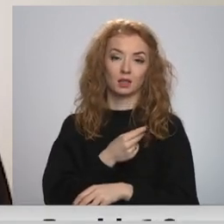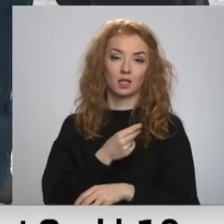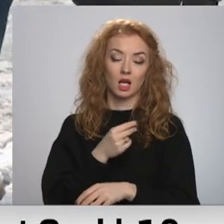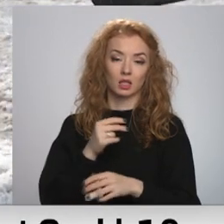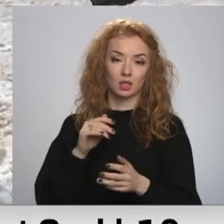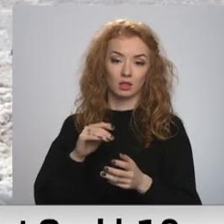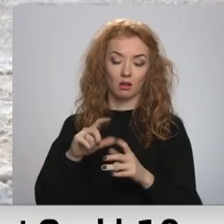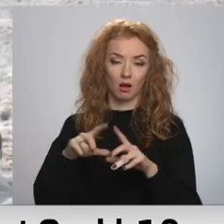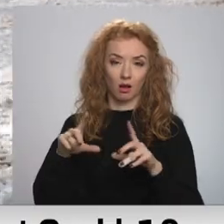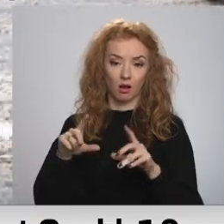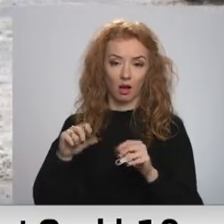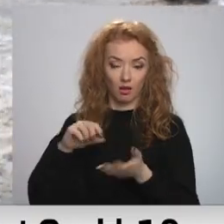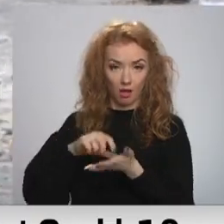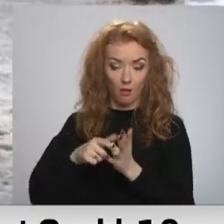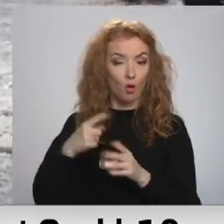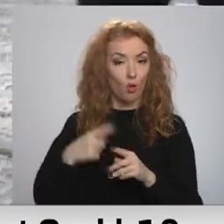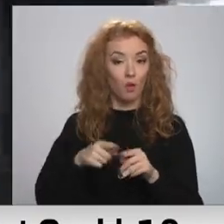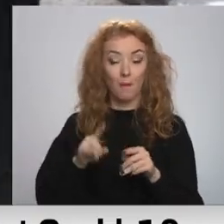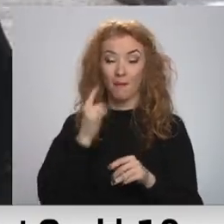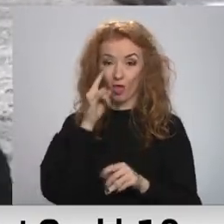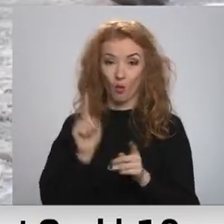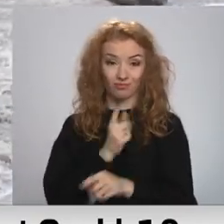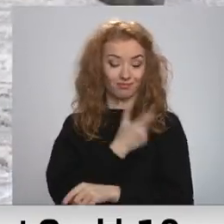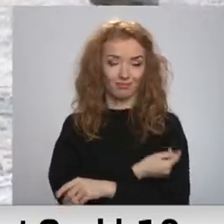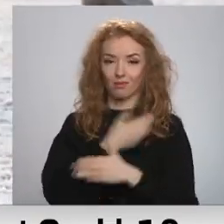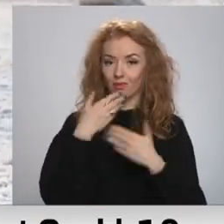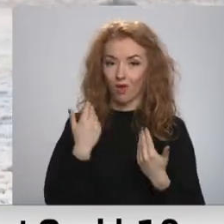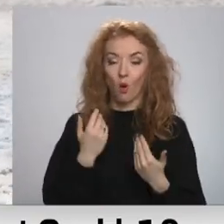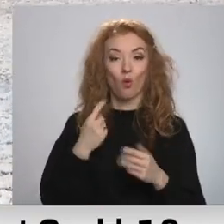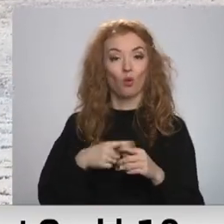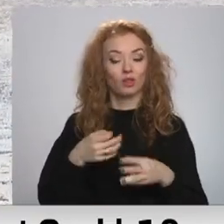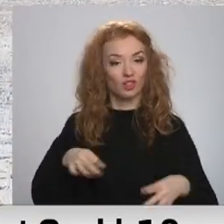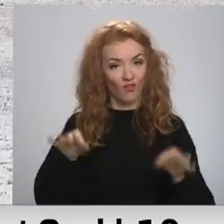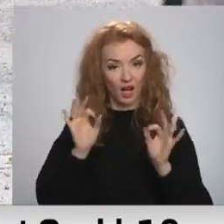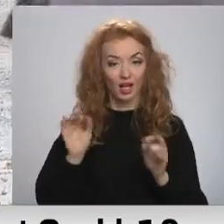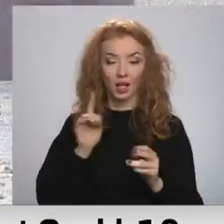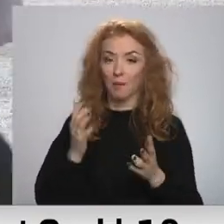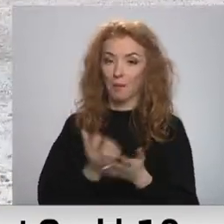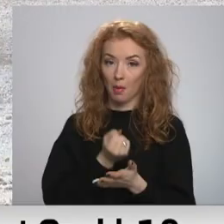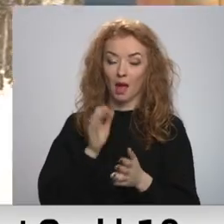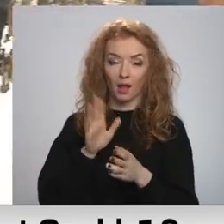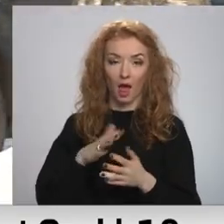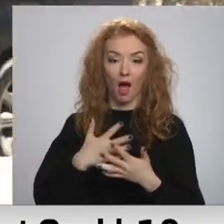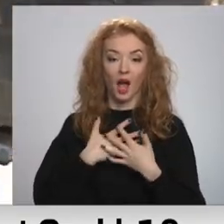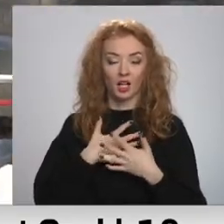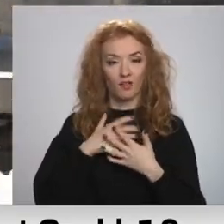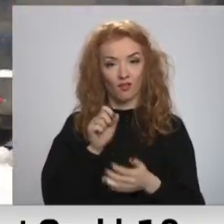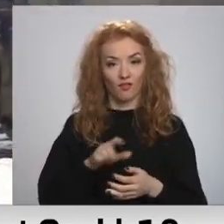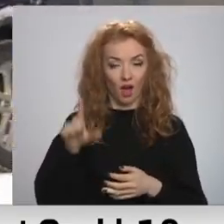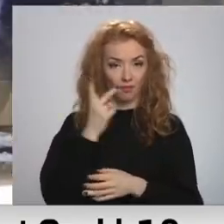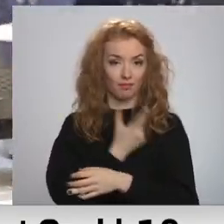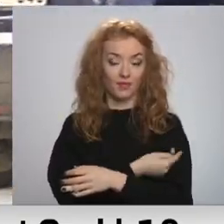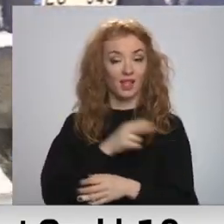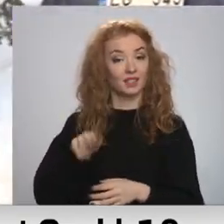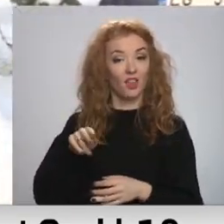kabinetriem. Bērnu vakcinācija nav obligāta, un immunologi atgādina, ka izvien svarīgākais ir panākt, lai aktīvāk vakcinētos